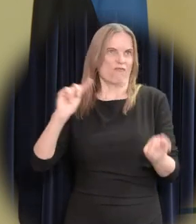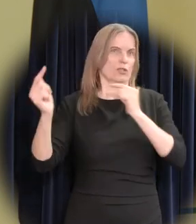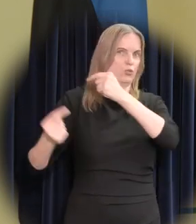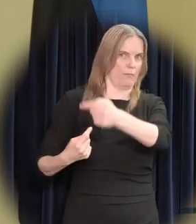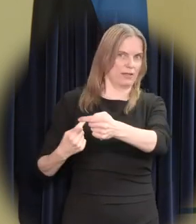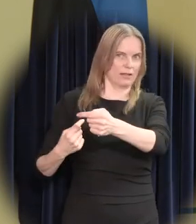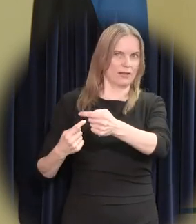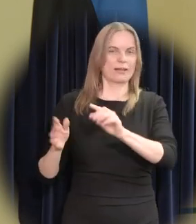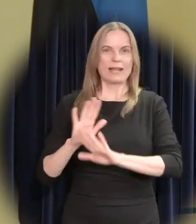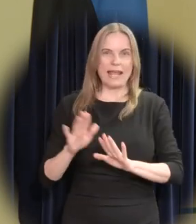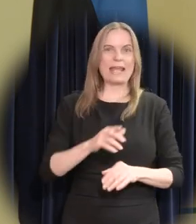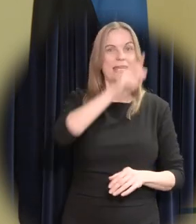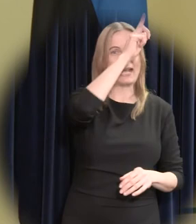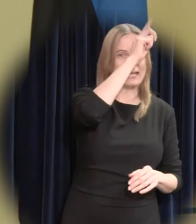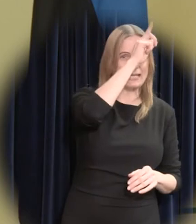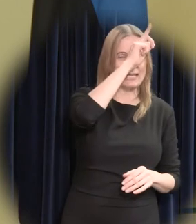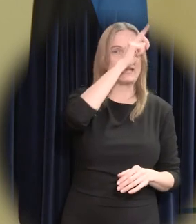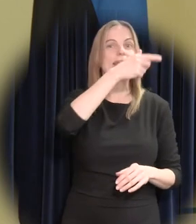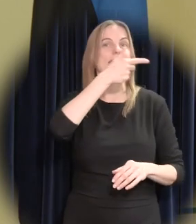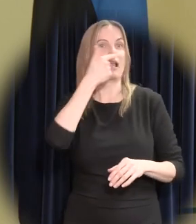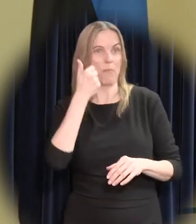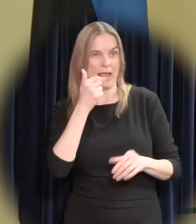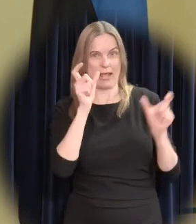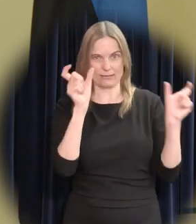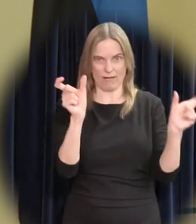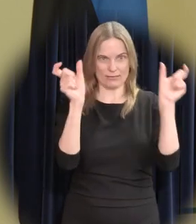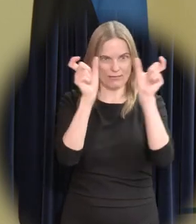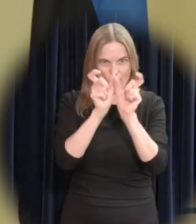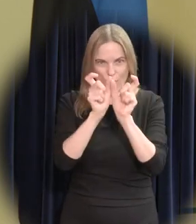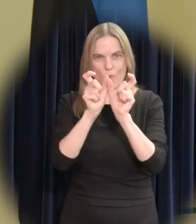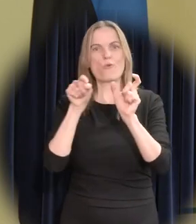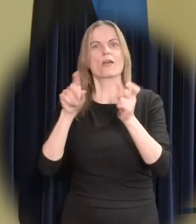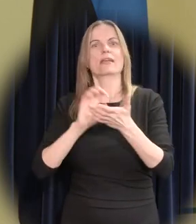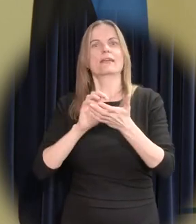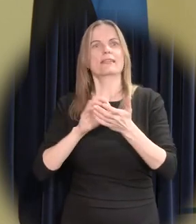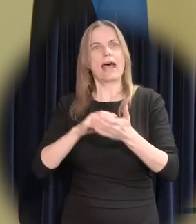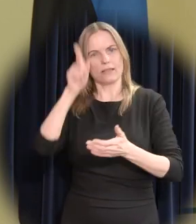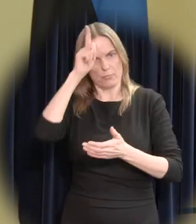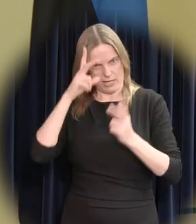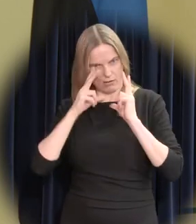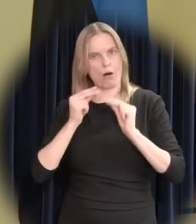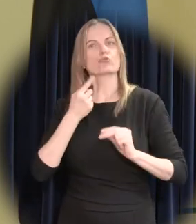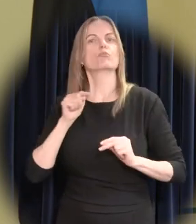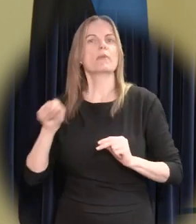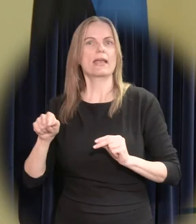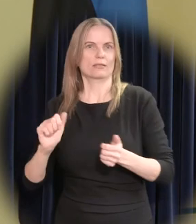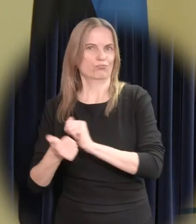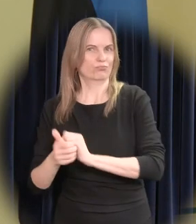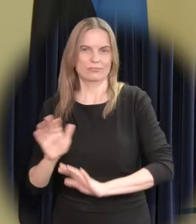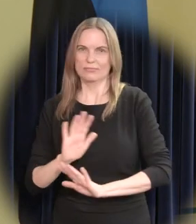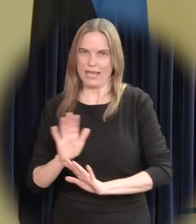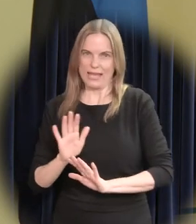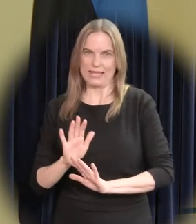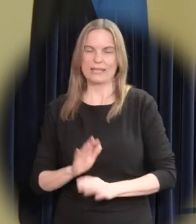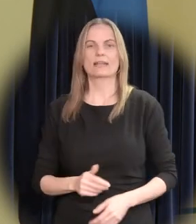ei muutu riigimehelikuses üksnes nende kahe sõna kokkuliitmise tulemusena. Minus on küll veel nii palju idealisti alles,